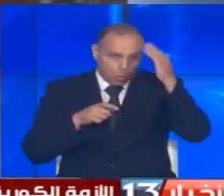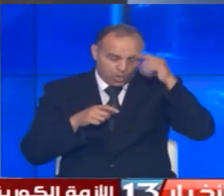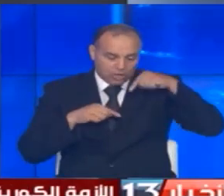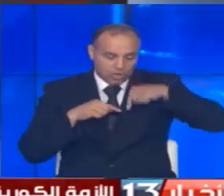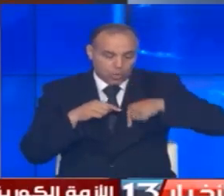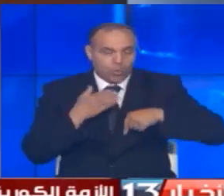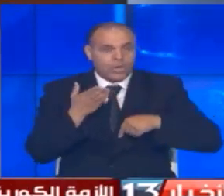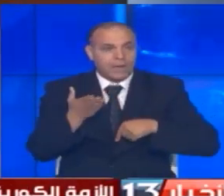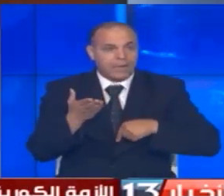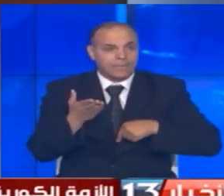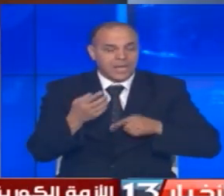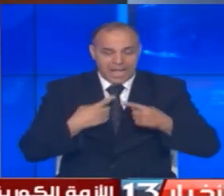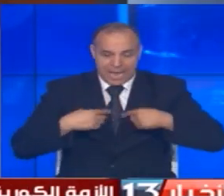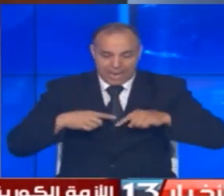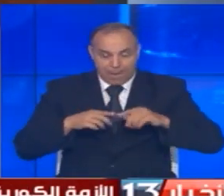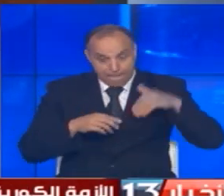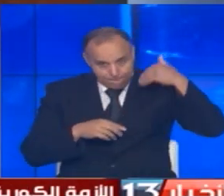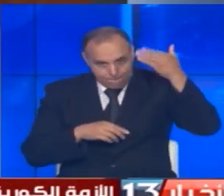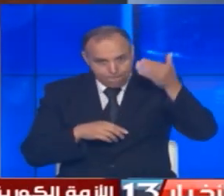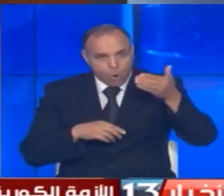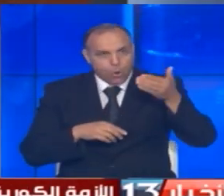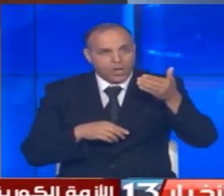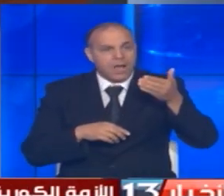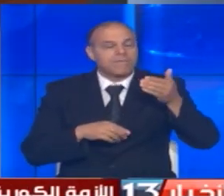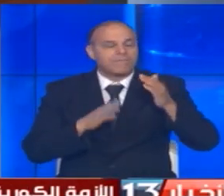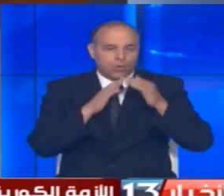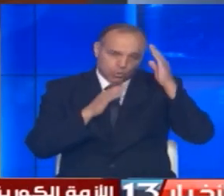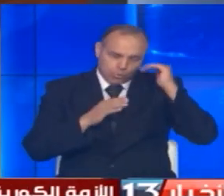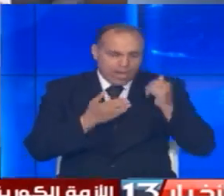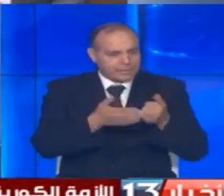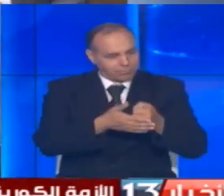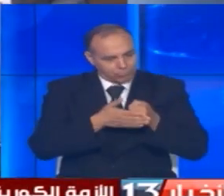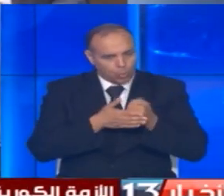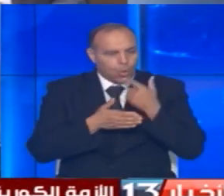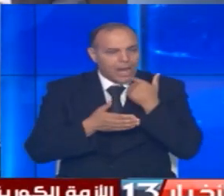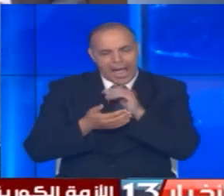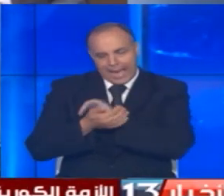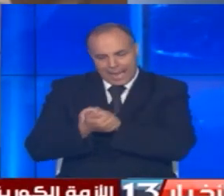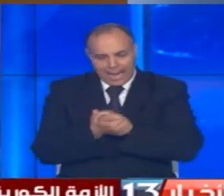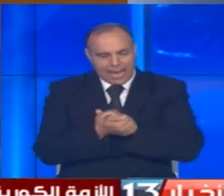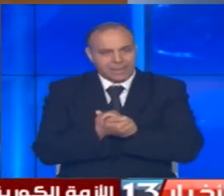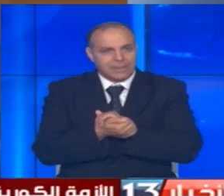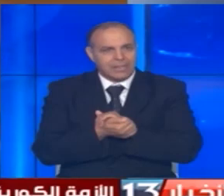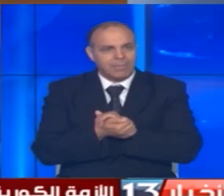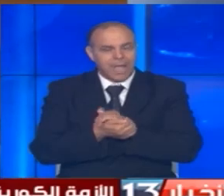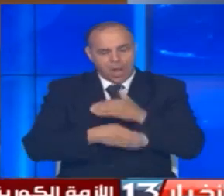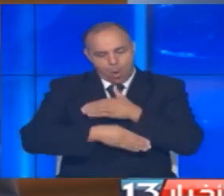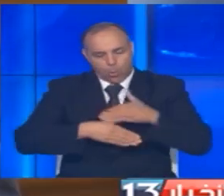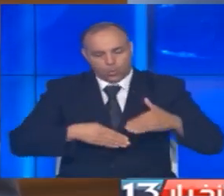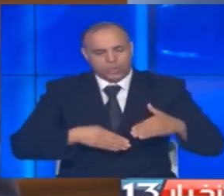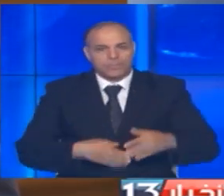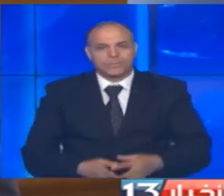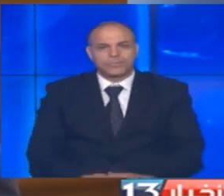الجنوبية أن القمة المقبلة في بيونجيانغ ستساعد في تحسين العلاقات عبر الحدود